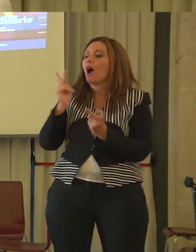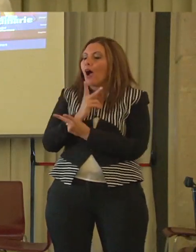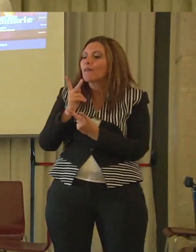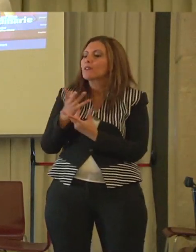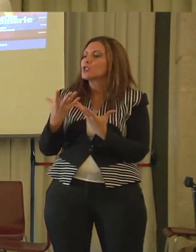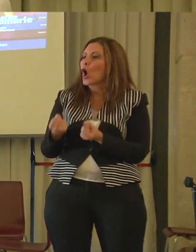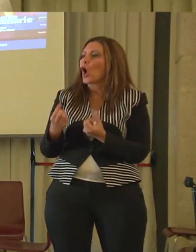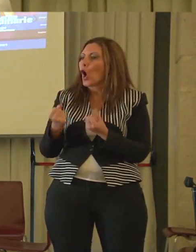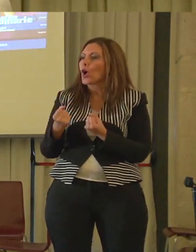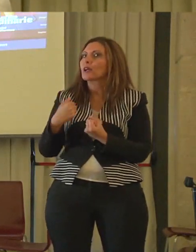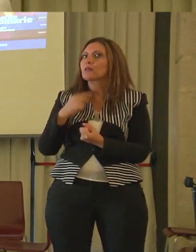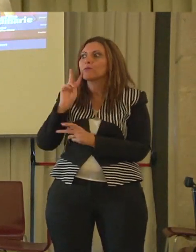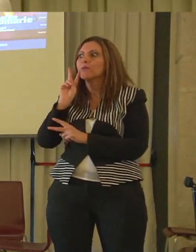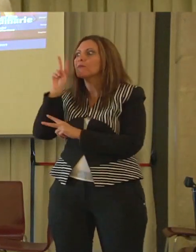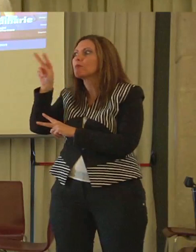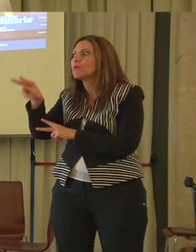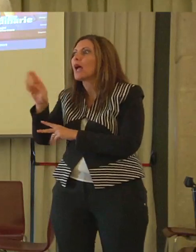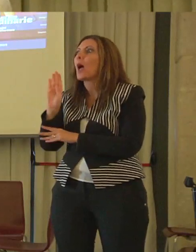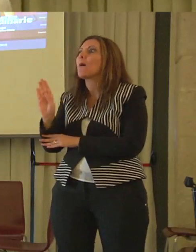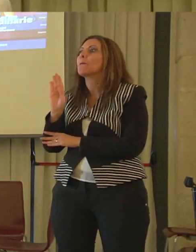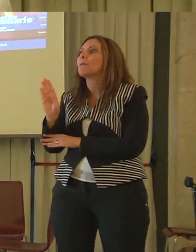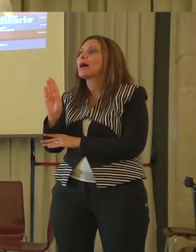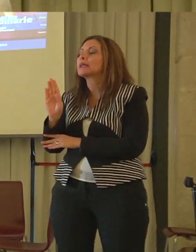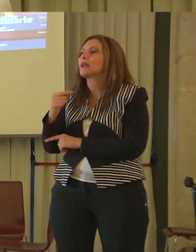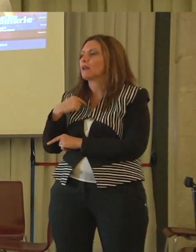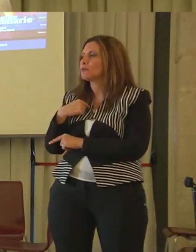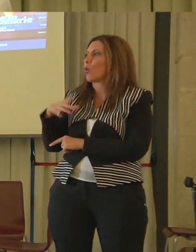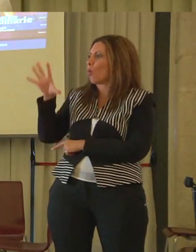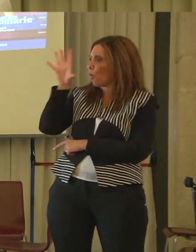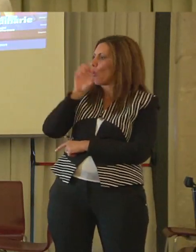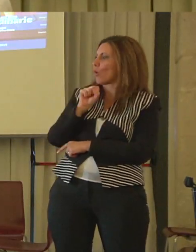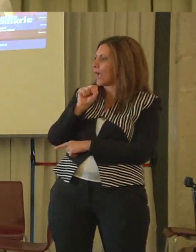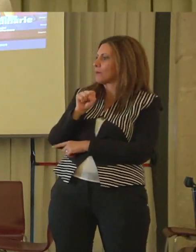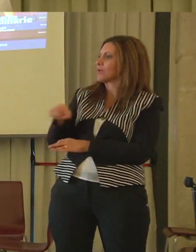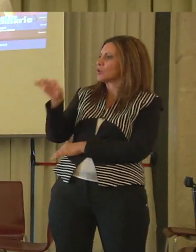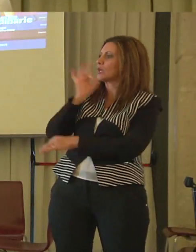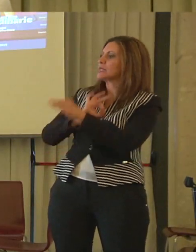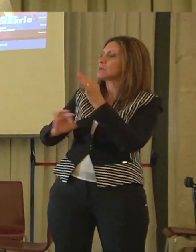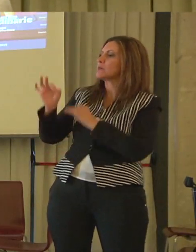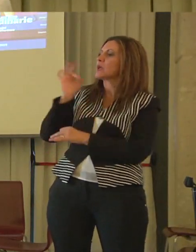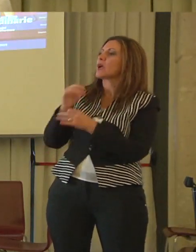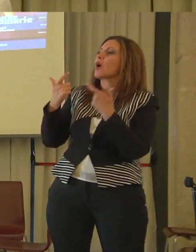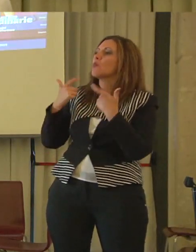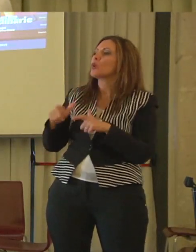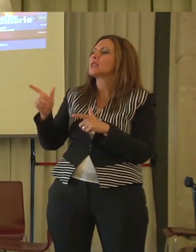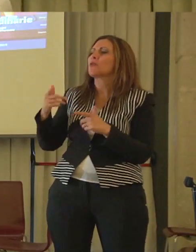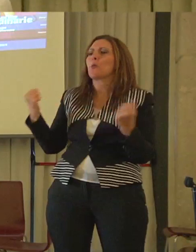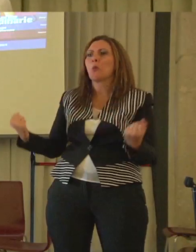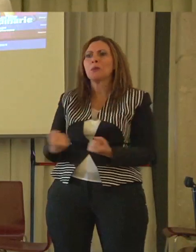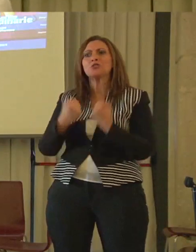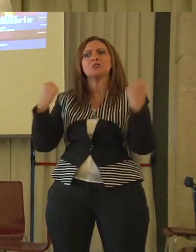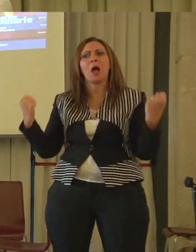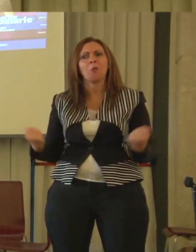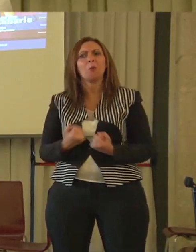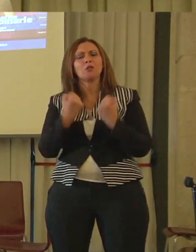è la Barilla. E personalmente vi sono data anche delle spiegazioni di quelle belle pubblicità che ci hanno fatto compagnia durante